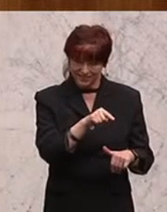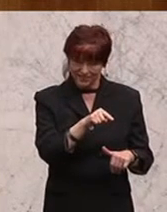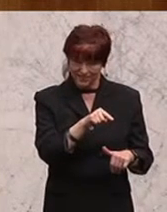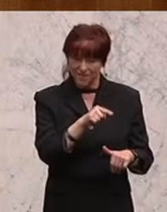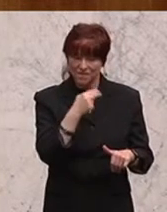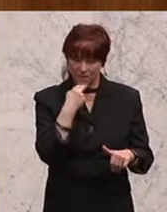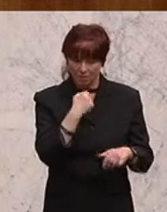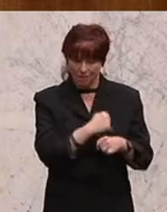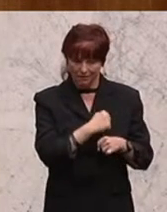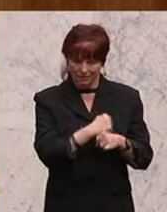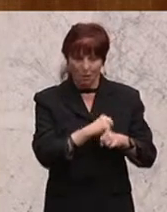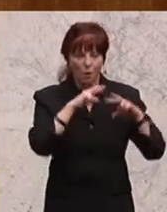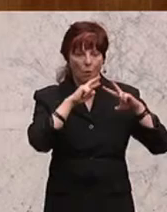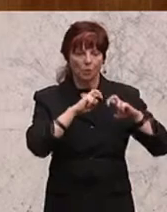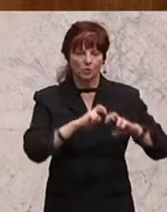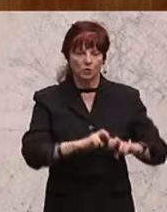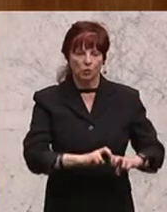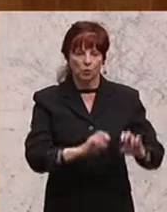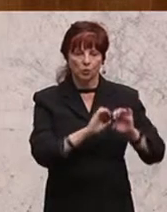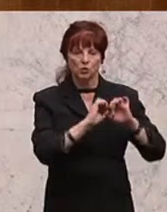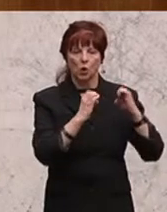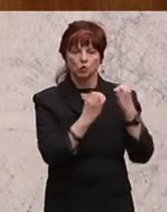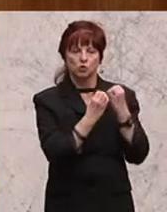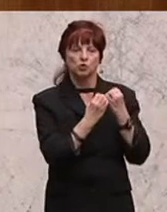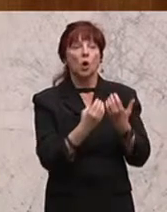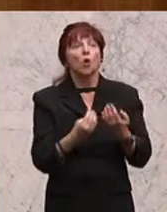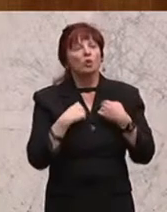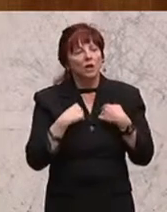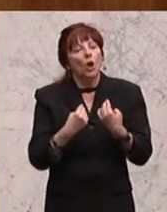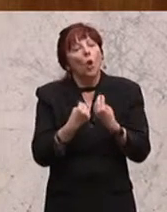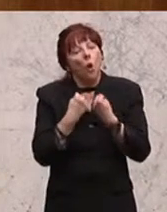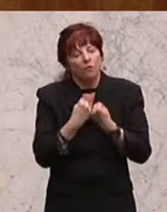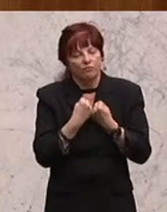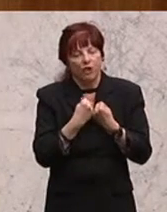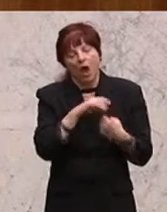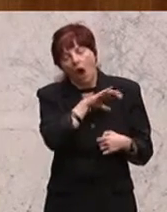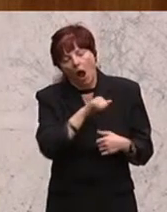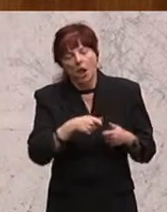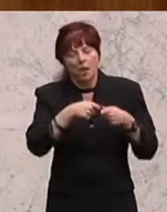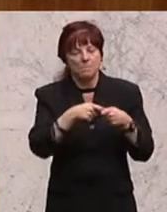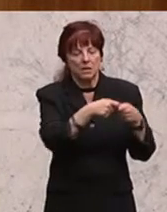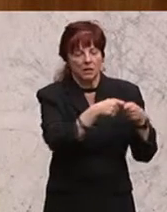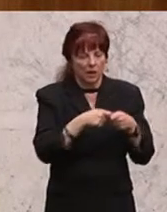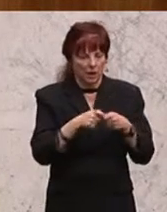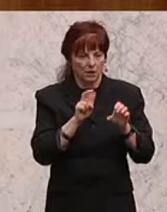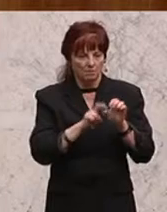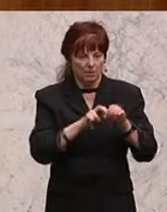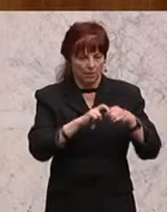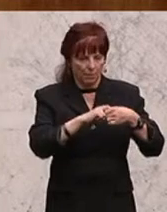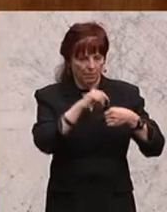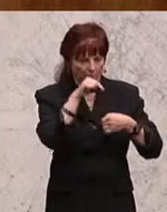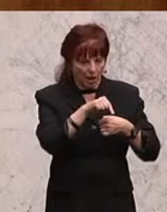Und ich hoffe, dass alle Mitglieder dieses Untersuchungsausschusses davon beseelt sind, dass wir